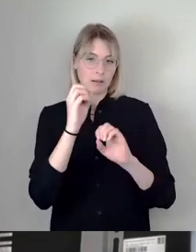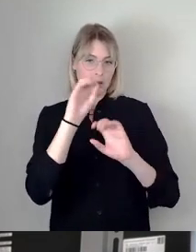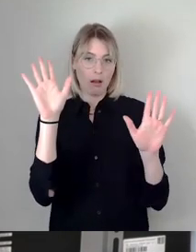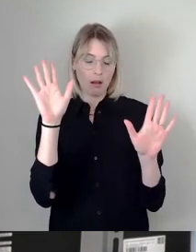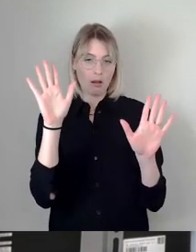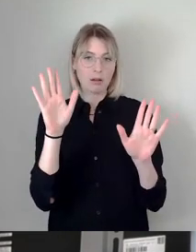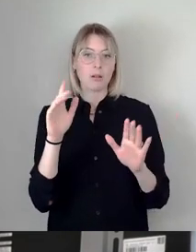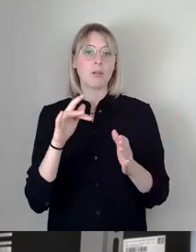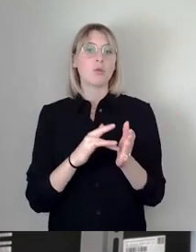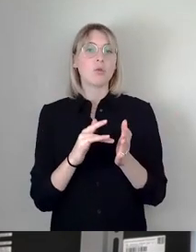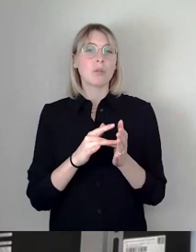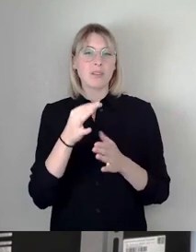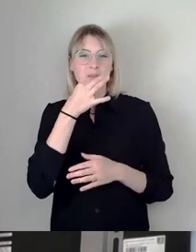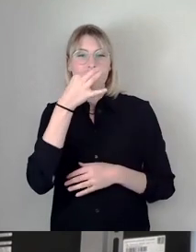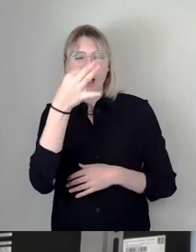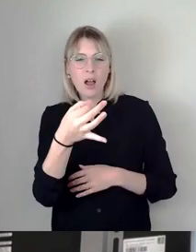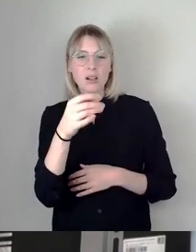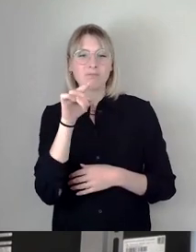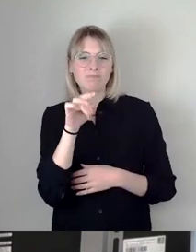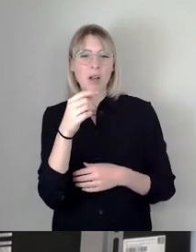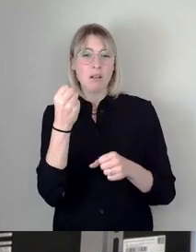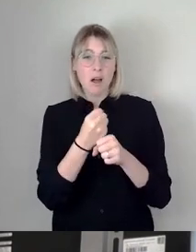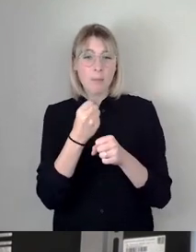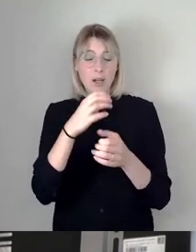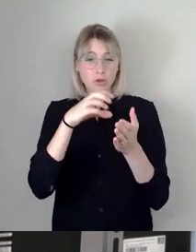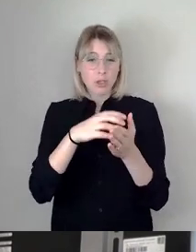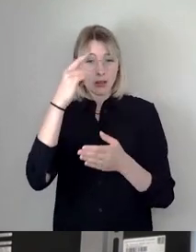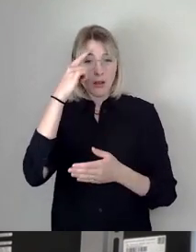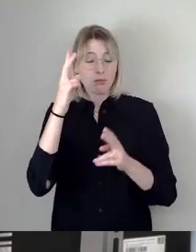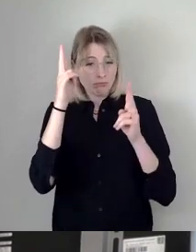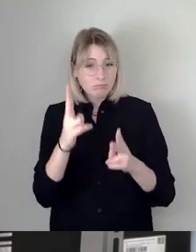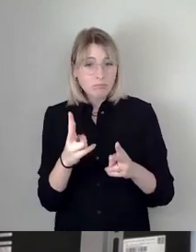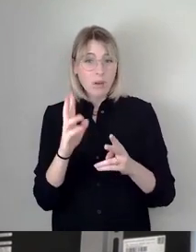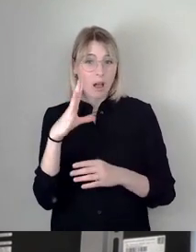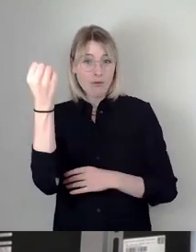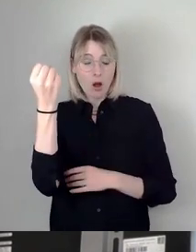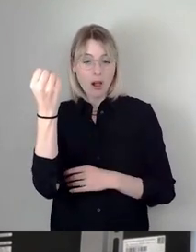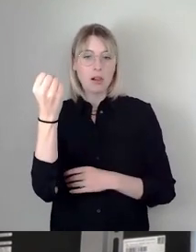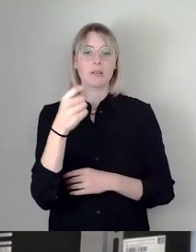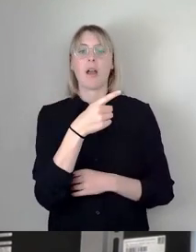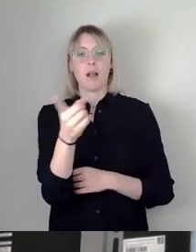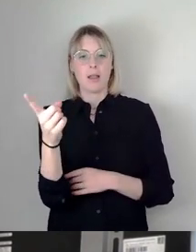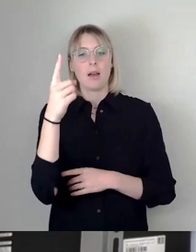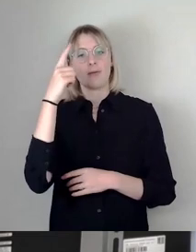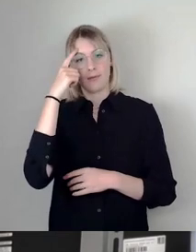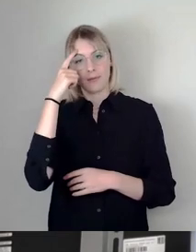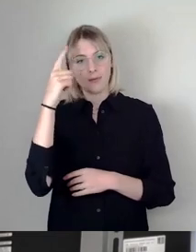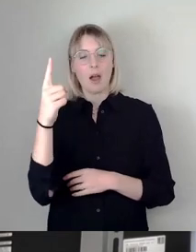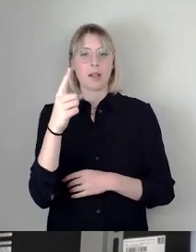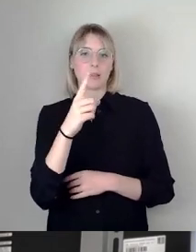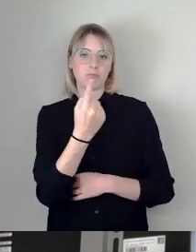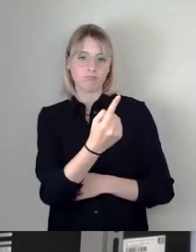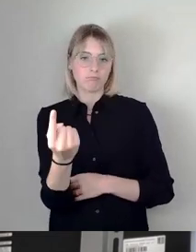ob die Arbeit des Stadtrats erfolgreich war, wird jeder von Ihnen aus einer ganz persönlichen